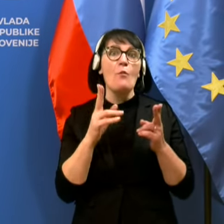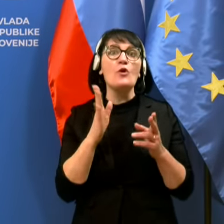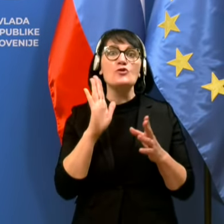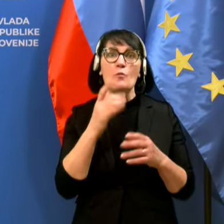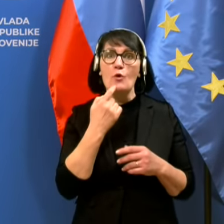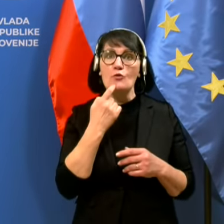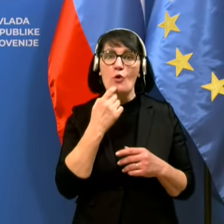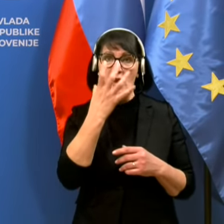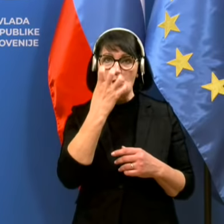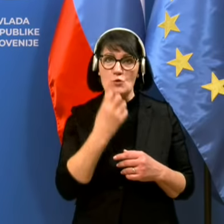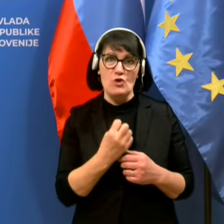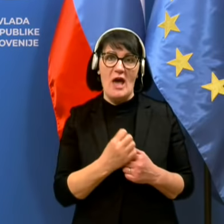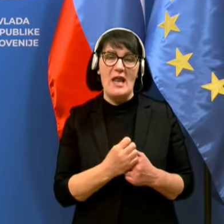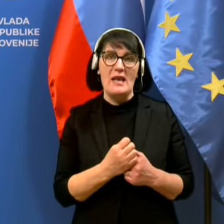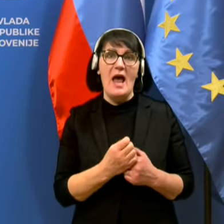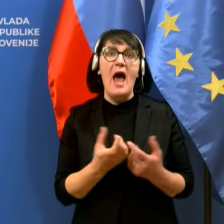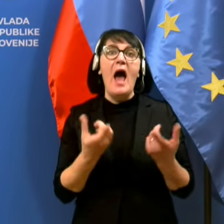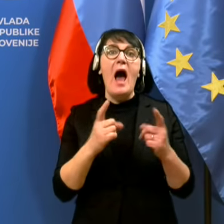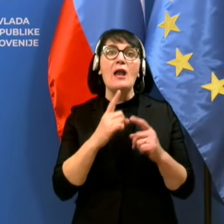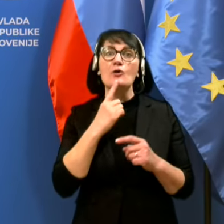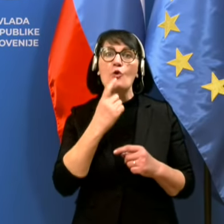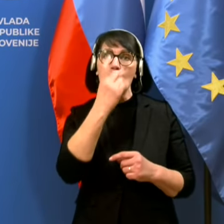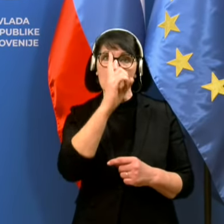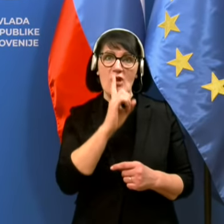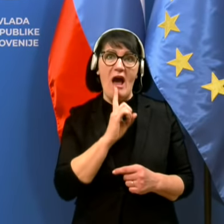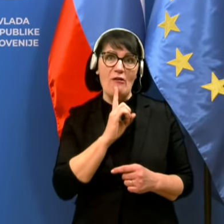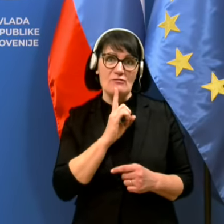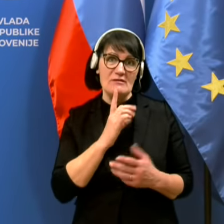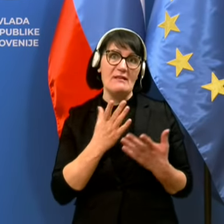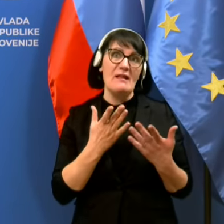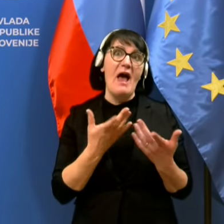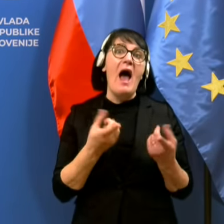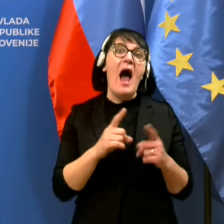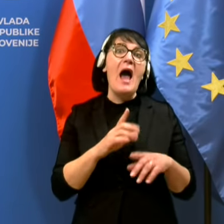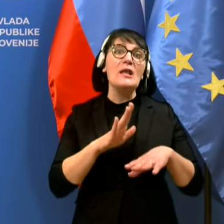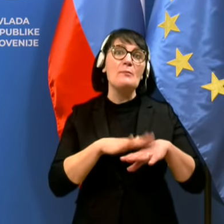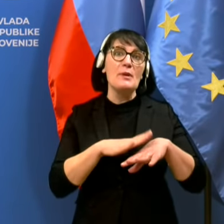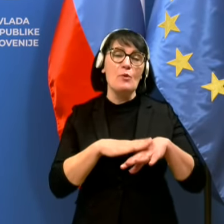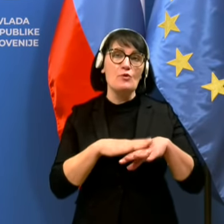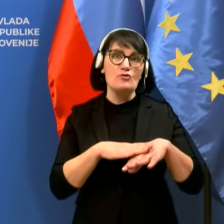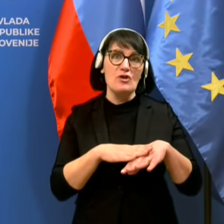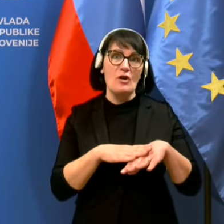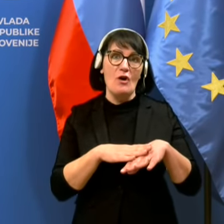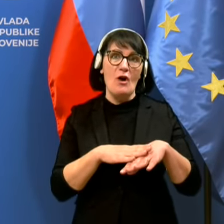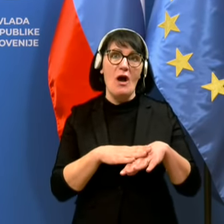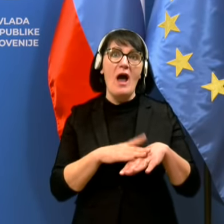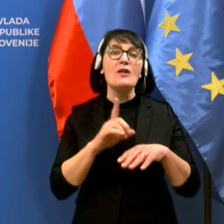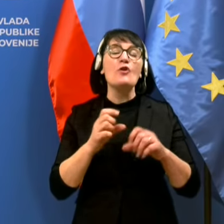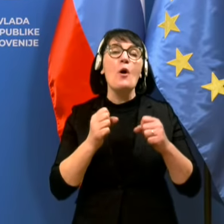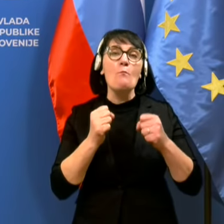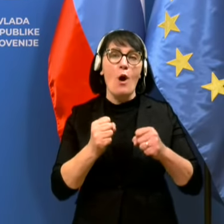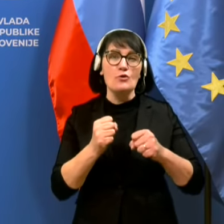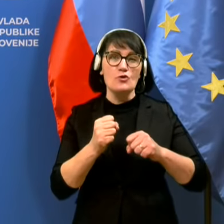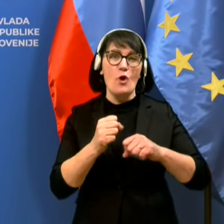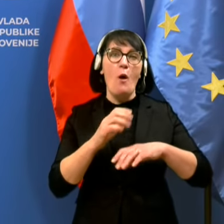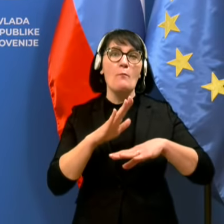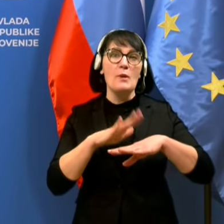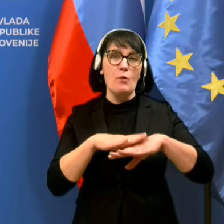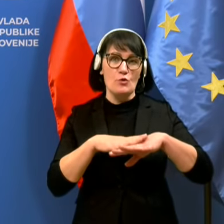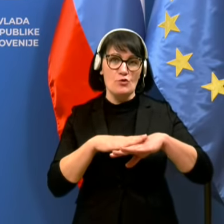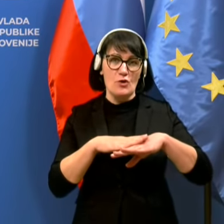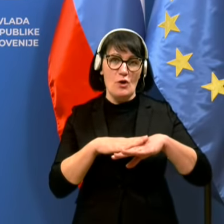razočaran. Mogoče bo do žaloste, ampak priporočilo in to močno, podčrtano priporočilo